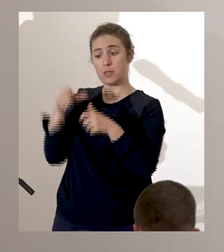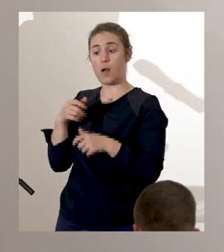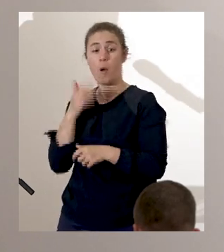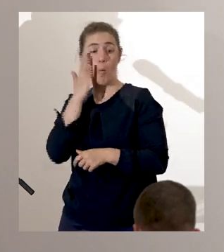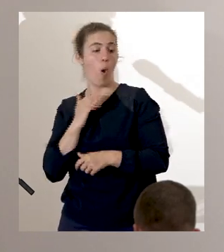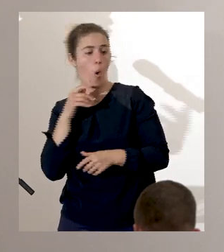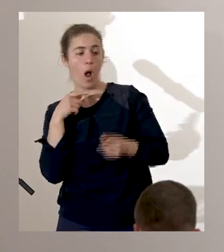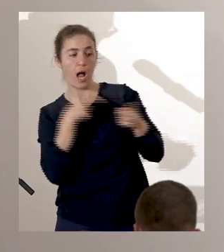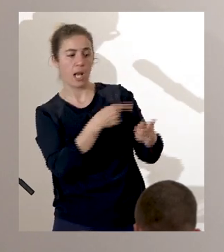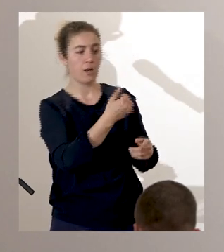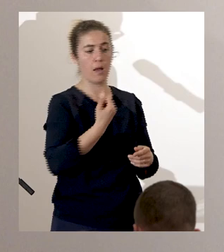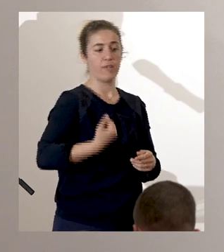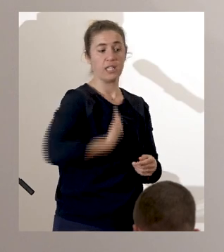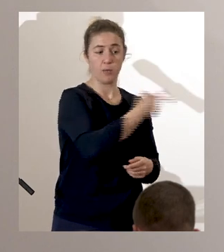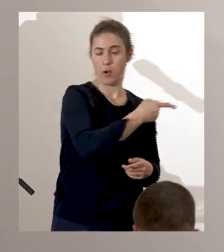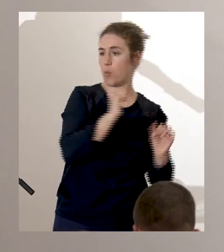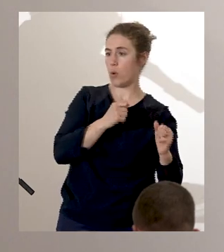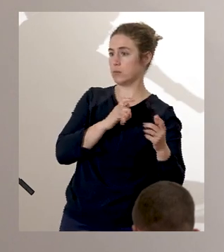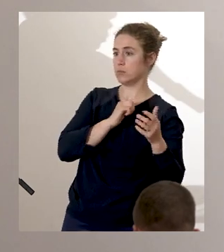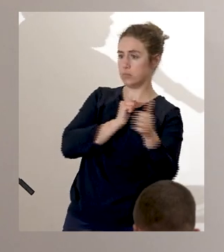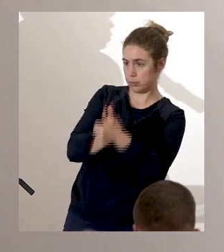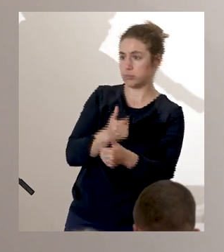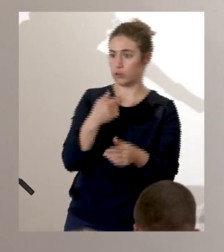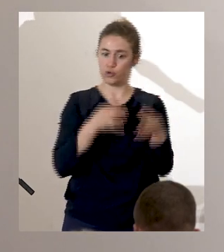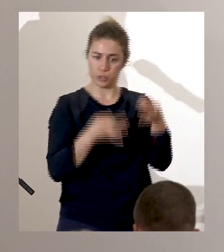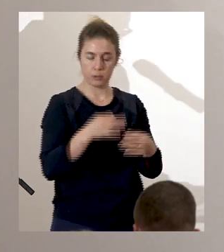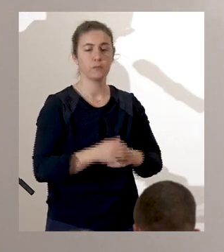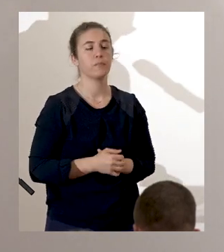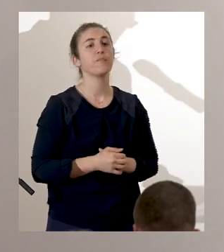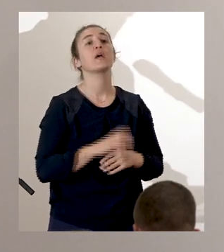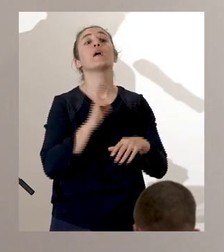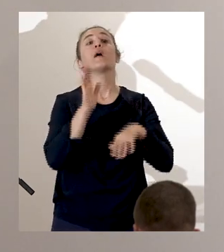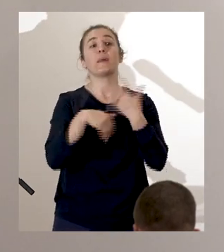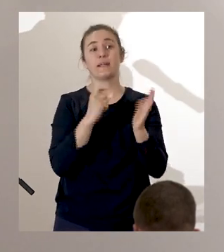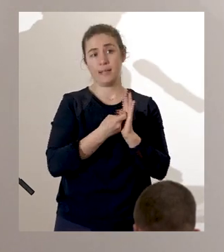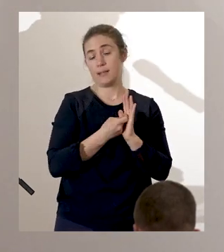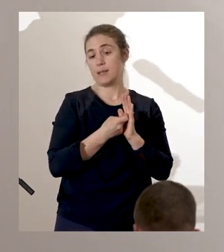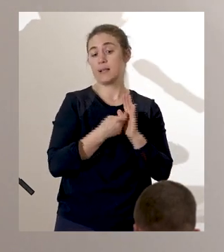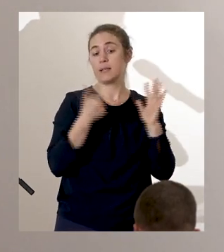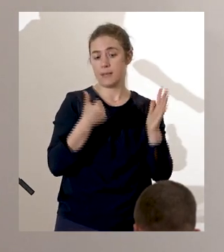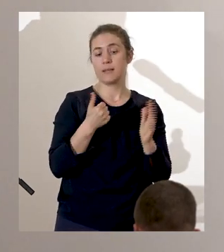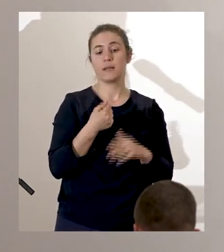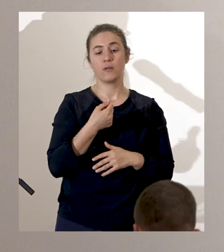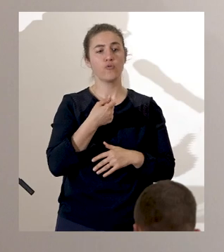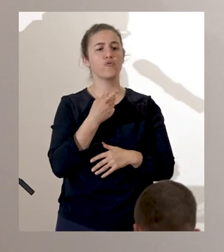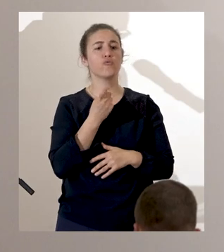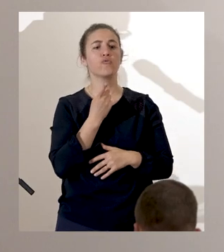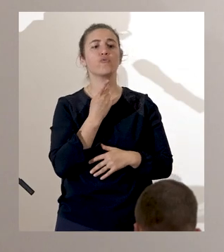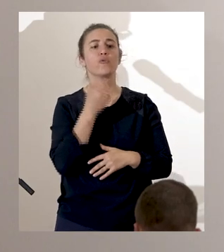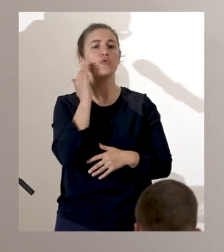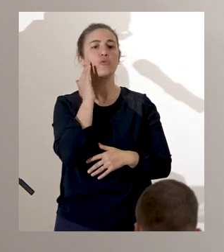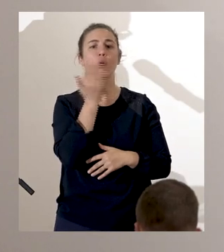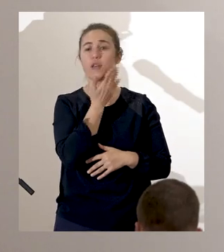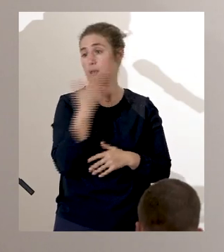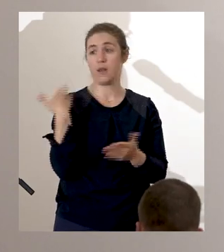Blancs. En souvenir de ce traité, tous les ans, le 6 janvier à la Jamaïque, est célébré le Kujo Day, en l'honneur de celui